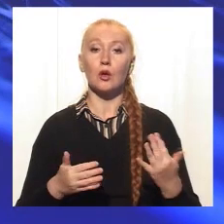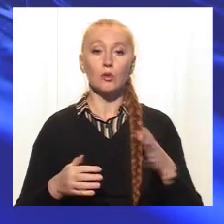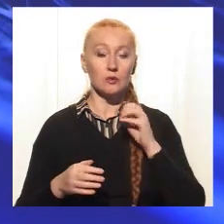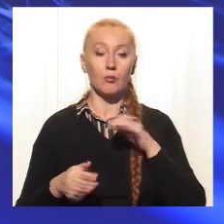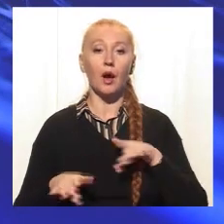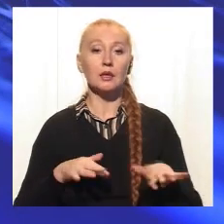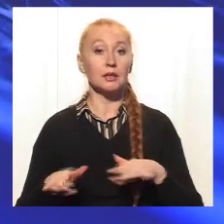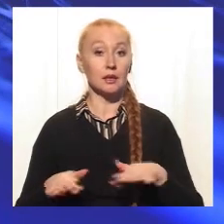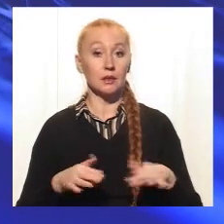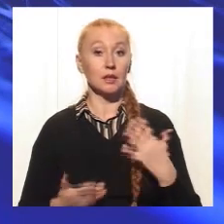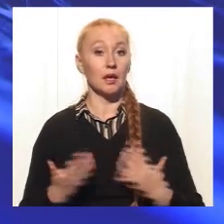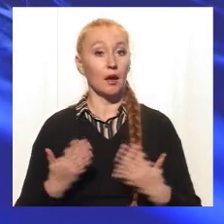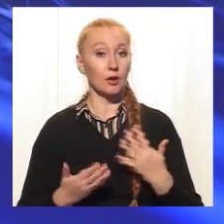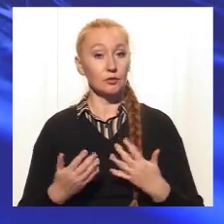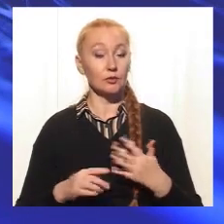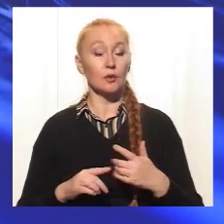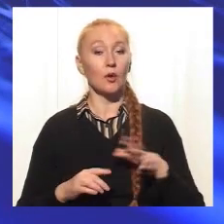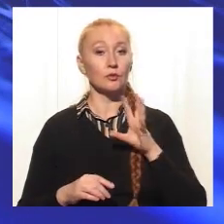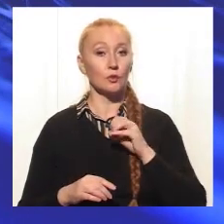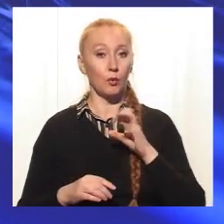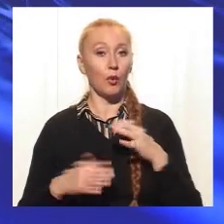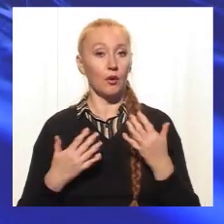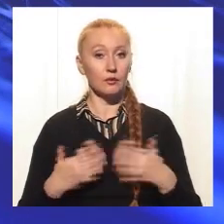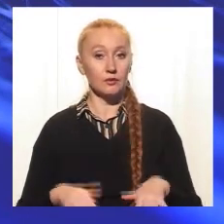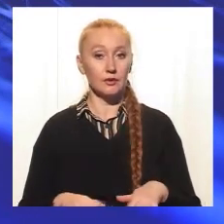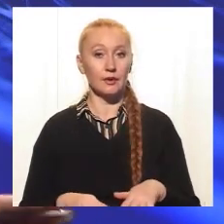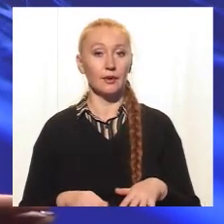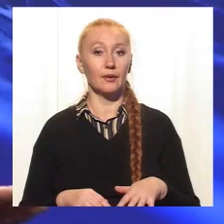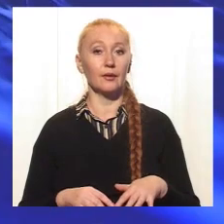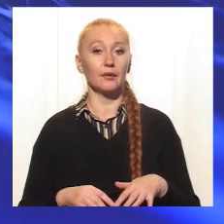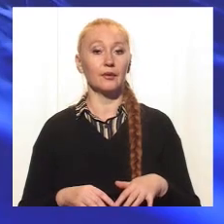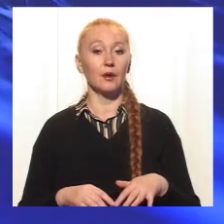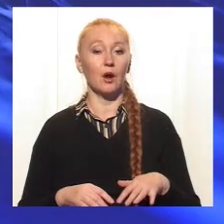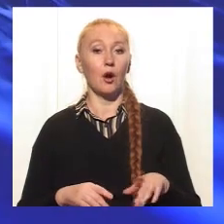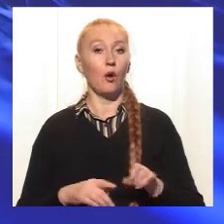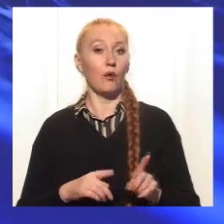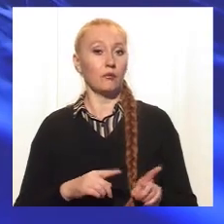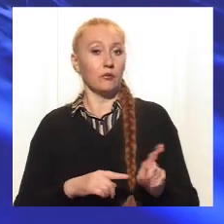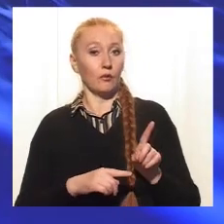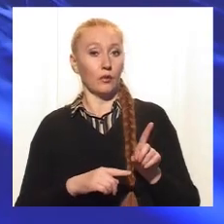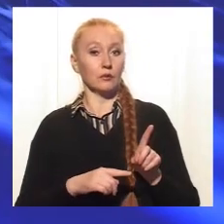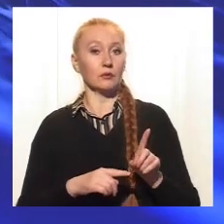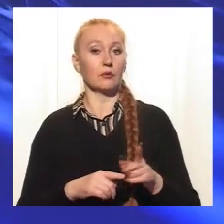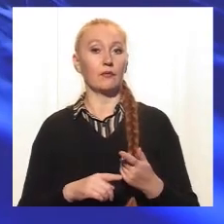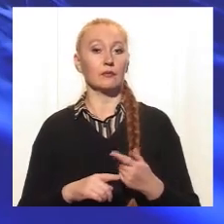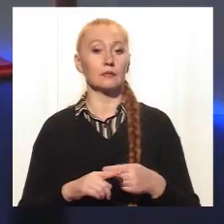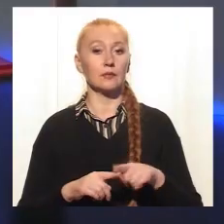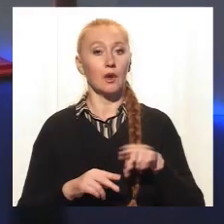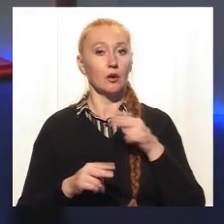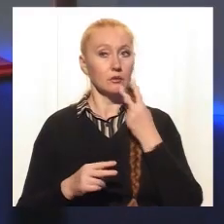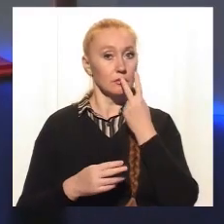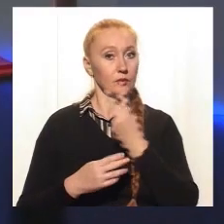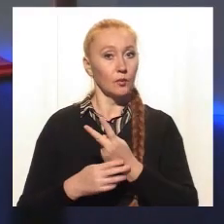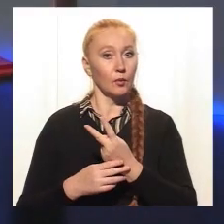Якщо собака вже вирівняла хвіст, або там дивіться,